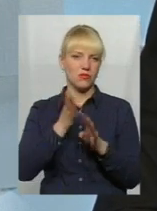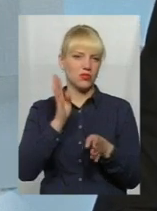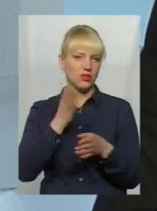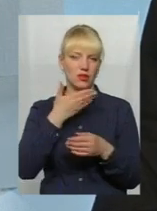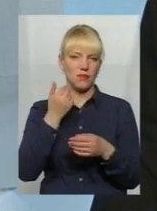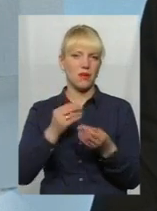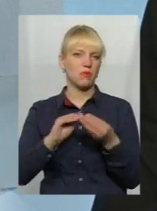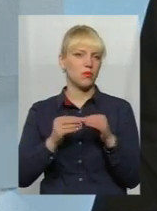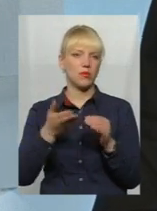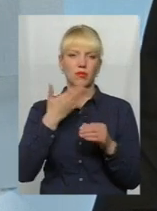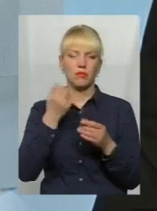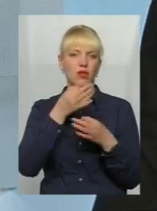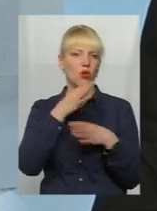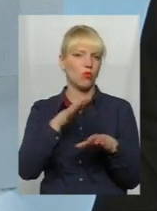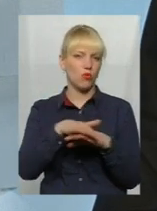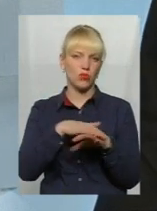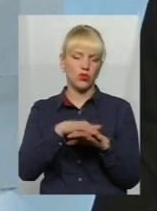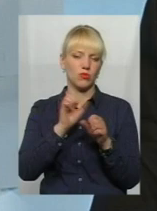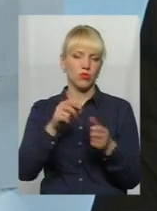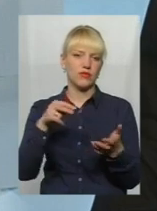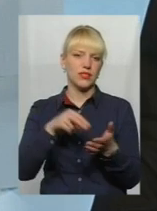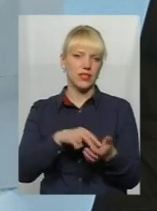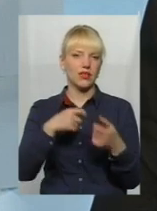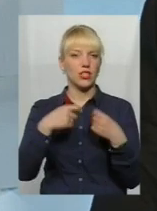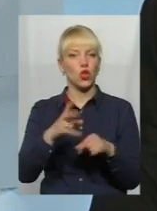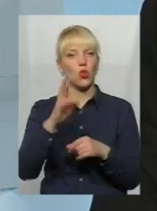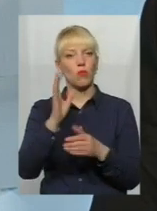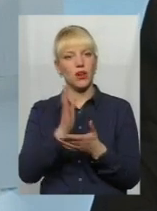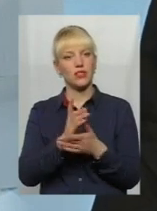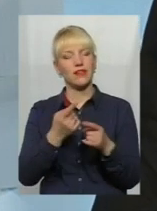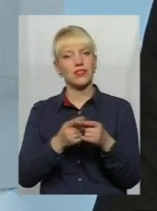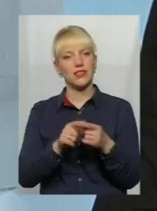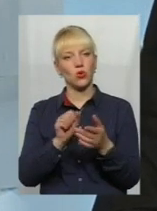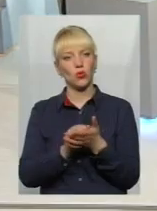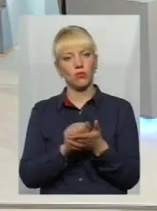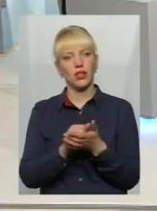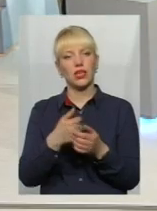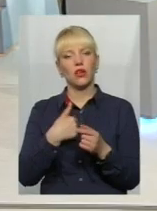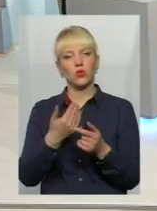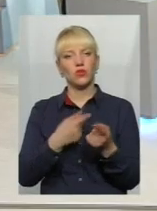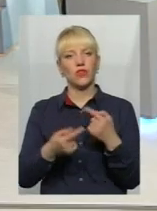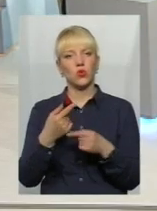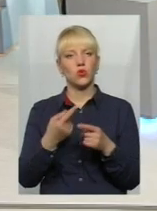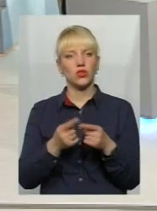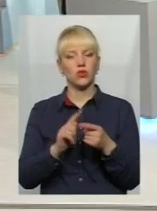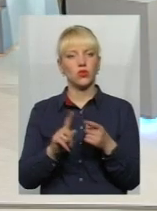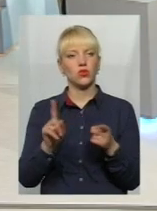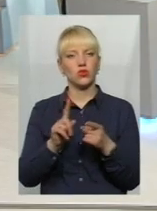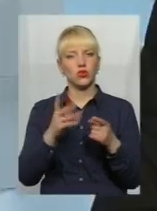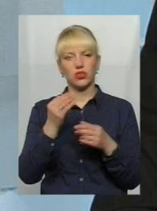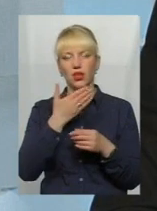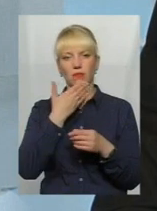можна на любому ринку зайти, стати і реалізувати. Але, маючи ті документи, я ще хочу чуть-чуть вернутися до того, що я не договорив.